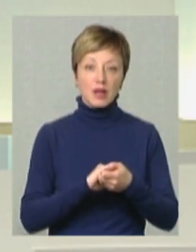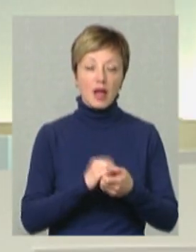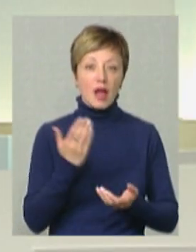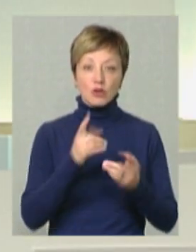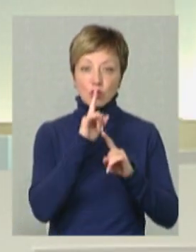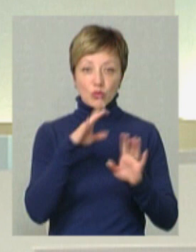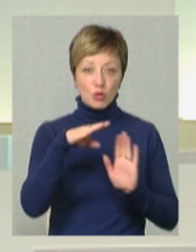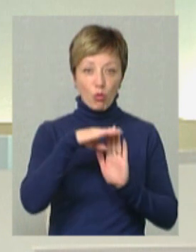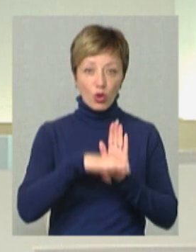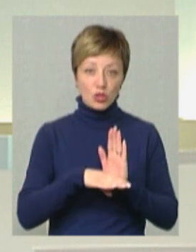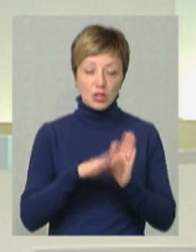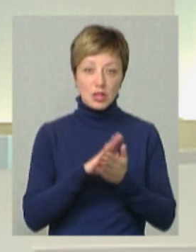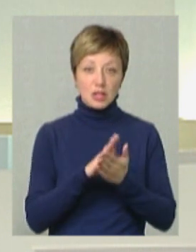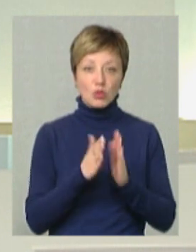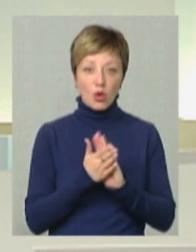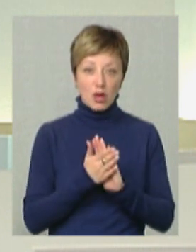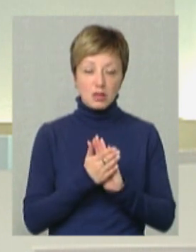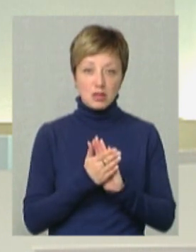погіршення ситуації,